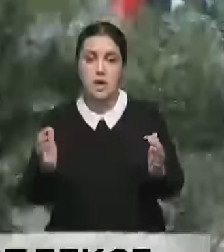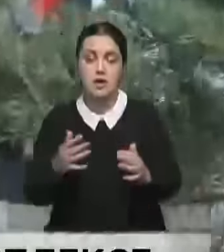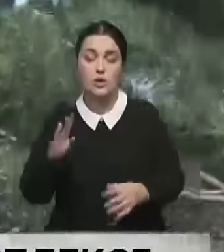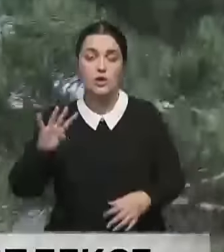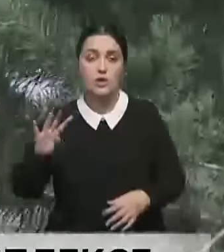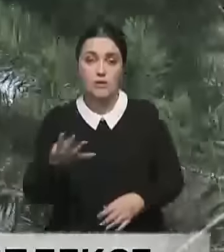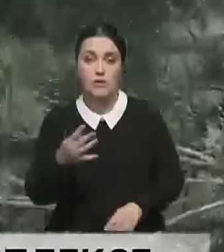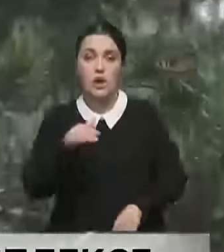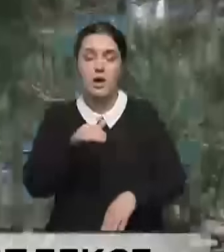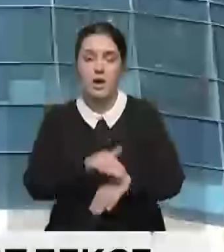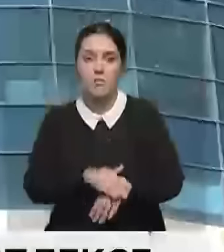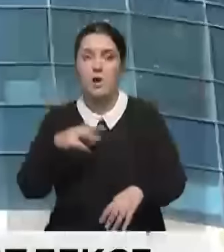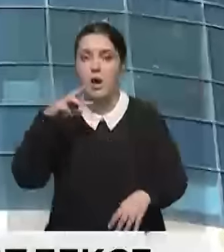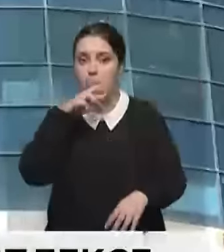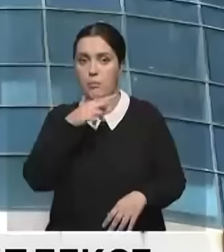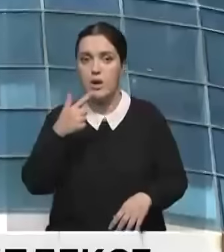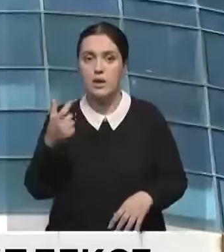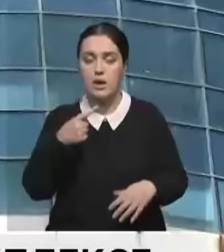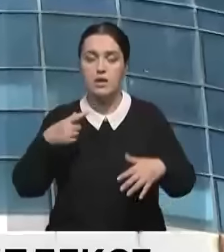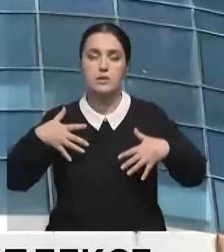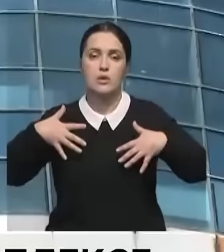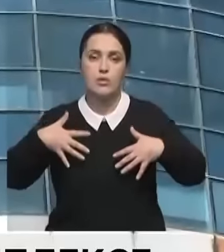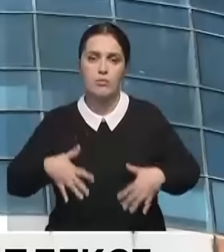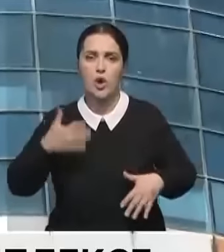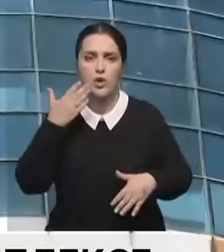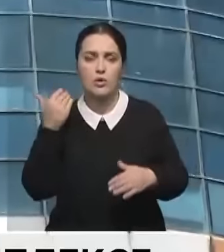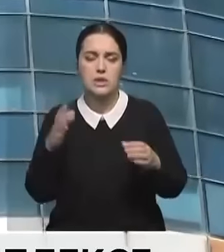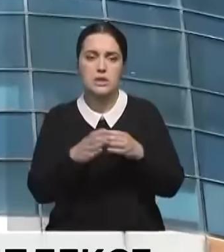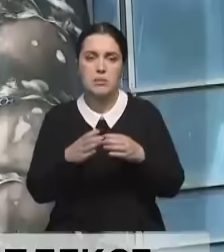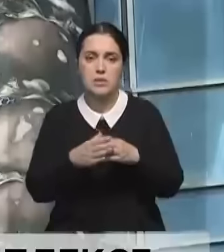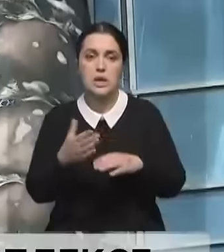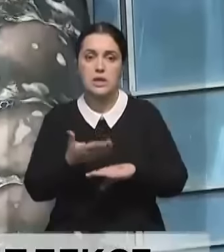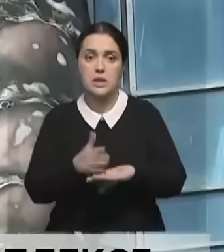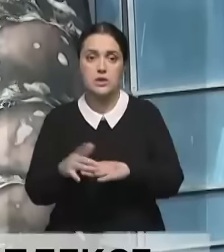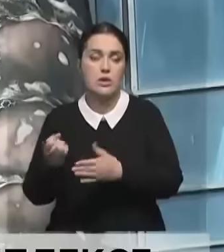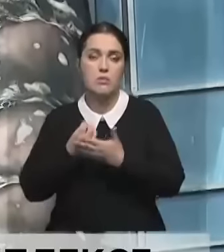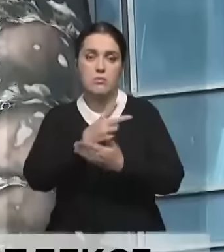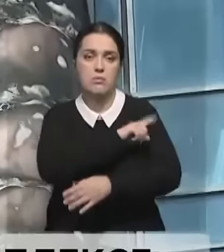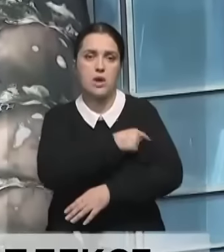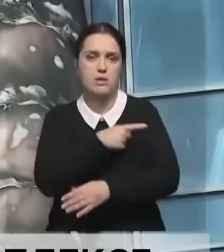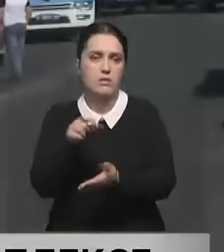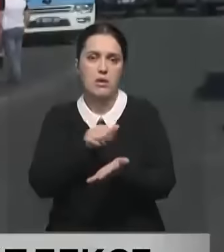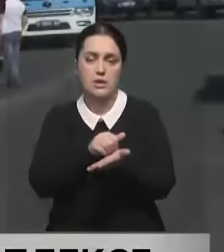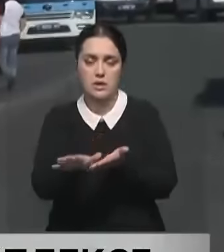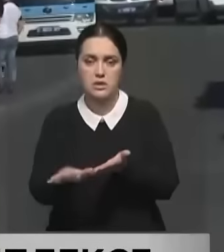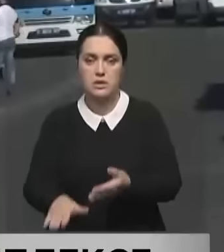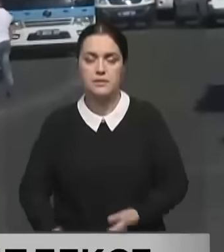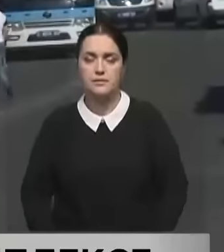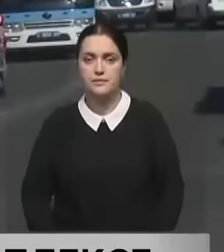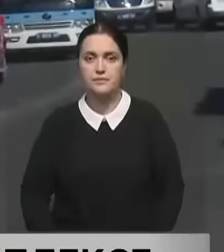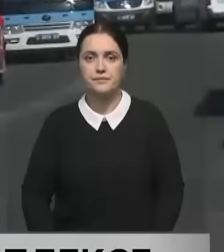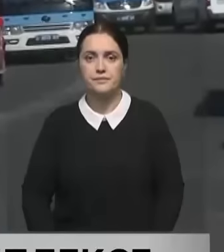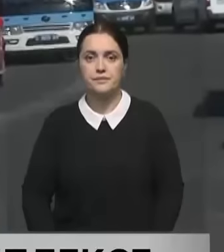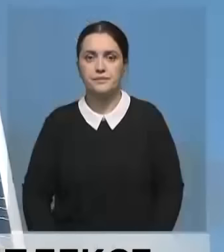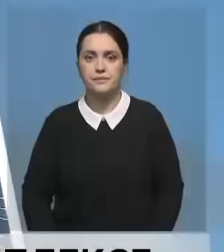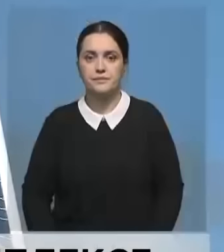четверых диагностировали отравление угарным газом легкой степени тяжести. От госпитализации они отказались. Ануаров Драхманов,